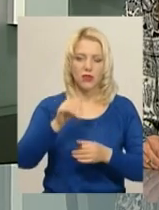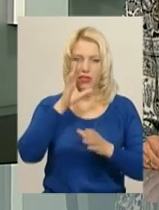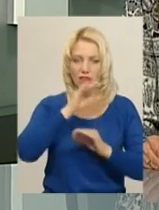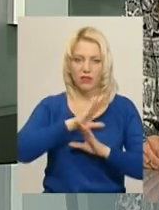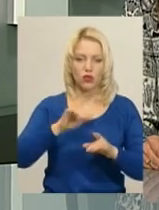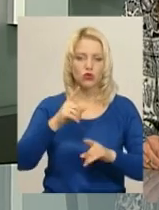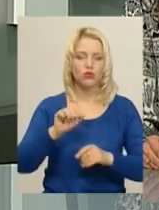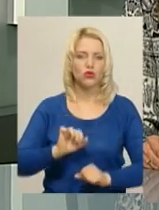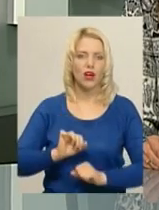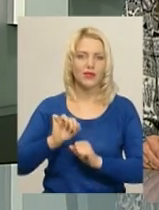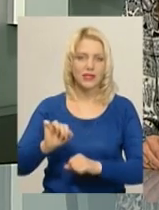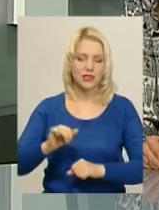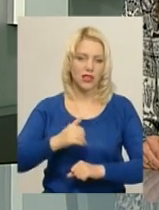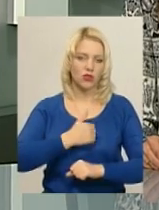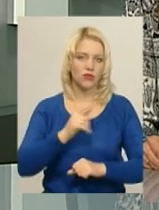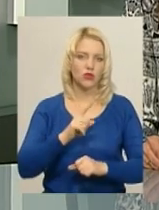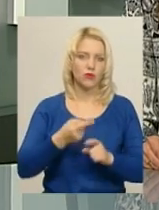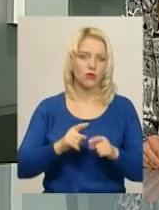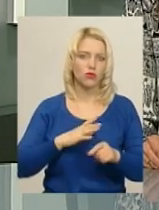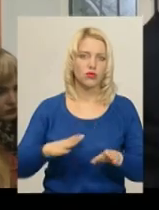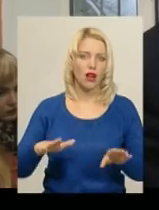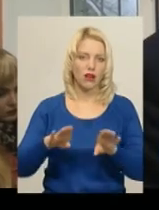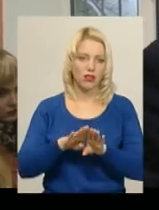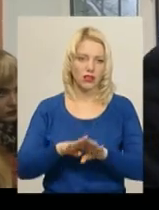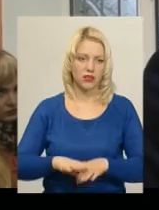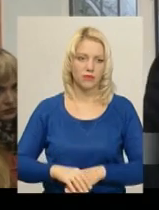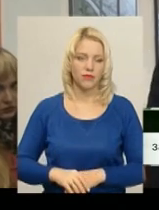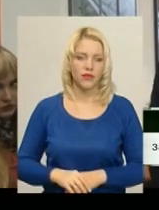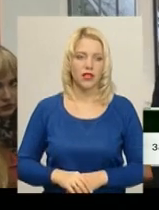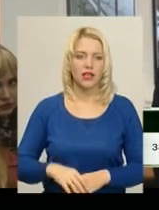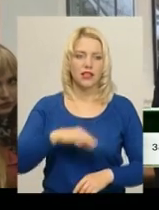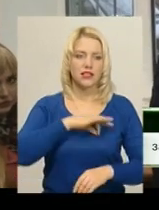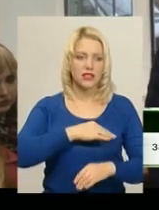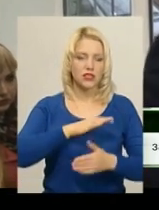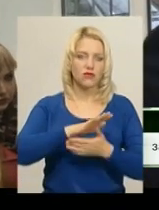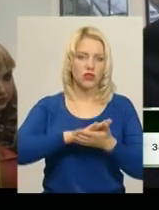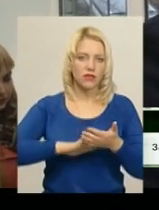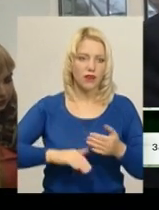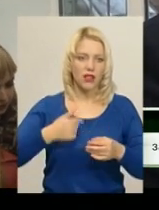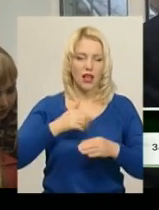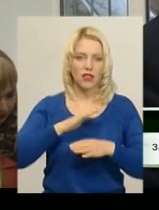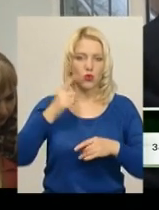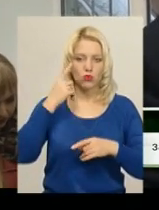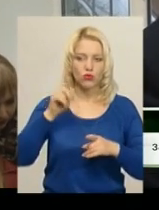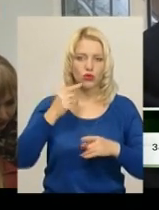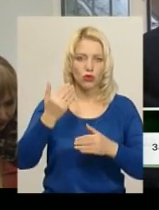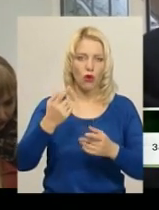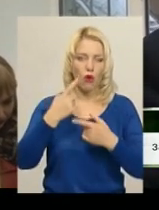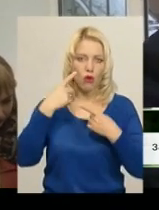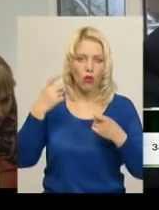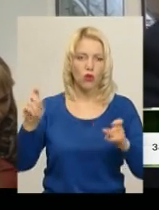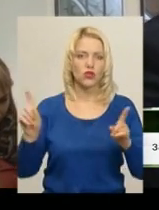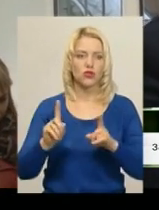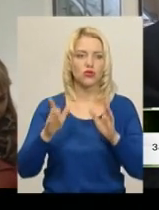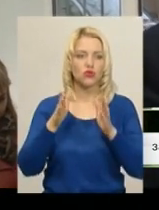підсудного забажав, аби воно було закрите. Свідство триває. Я не думаю, що його оголошення, те, що буде